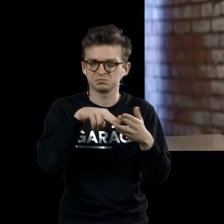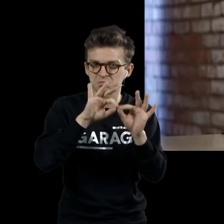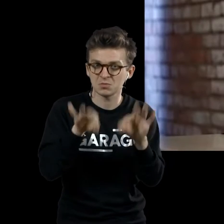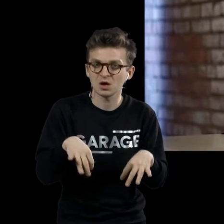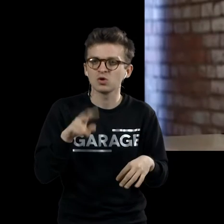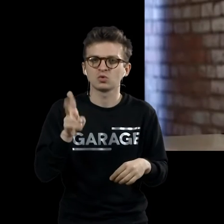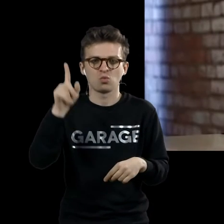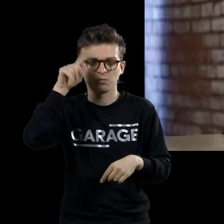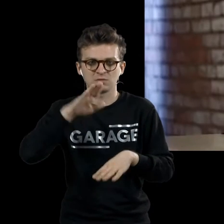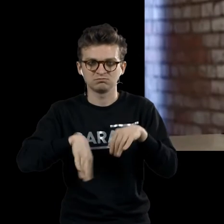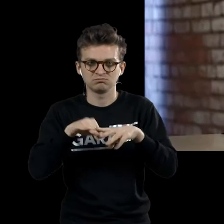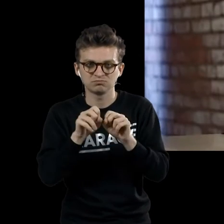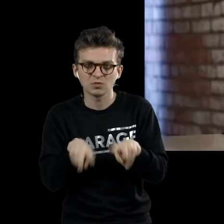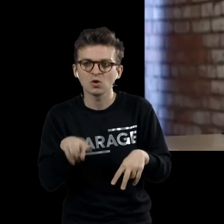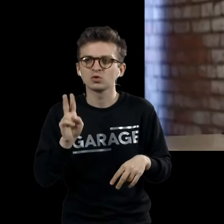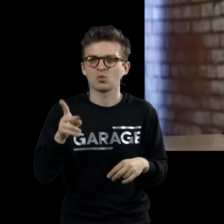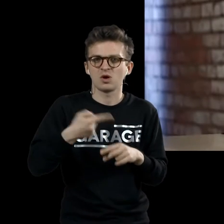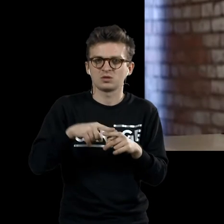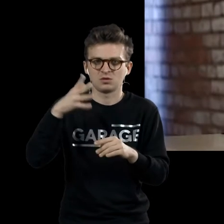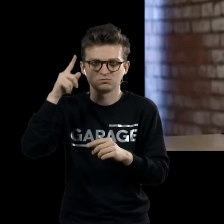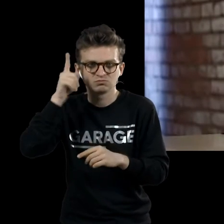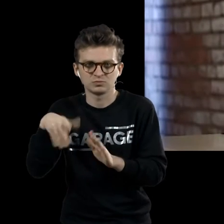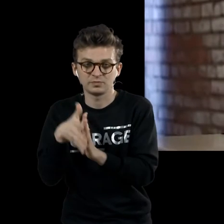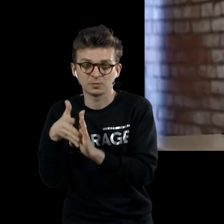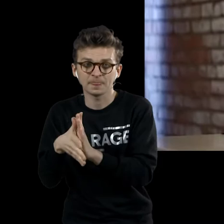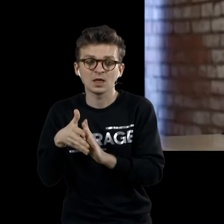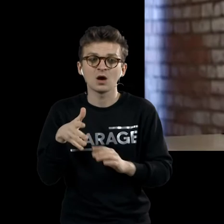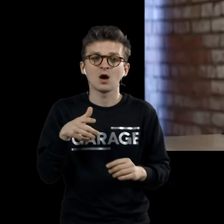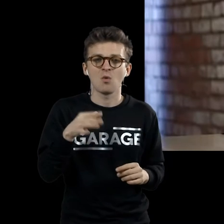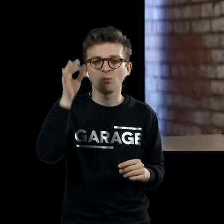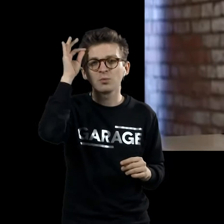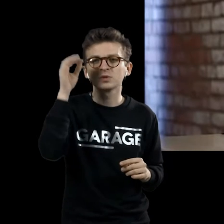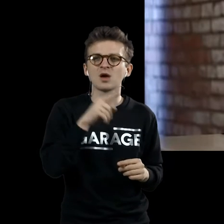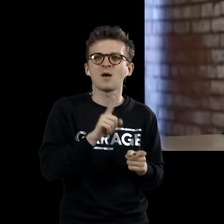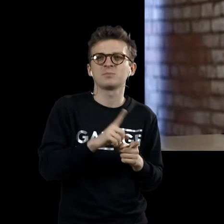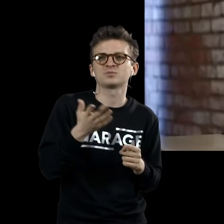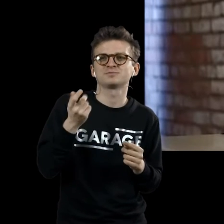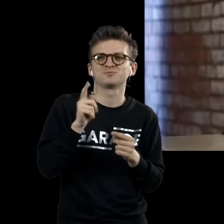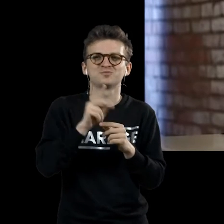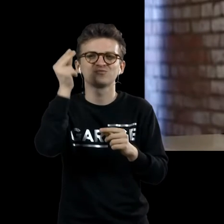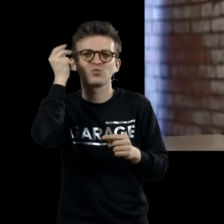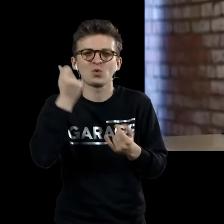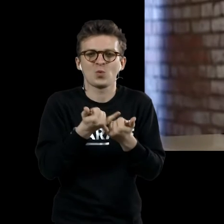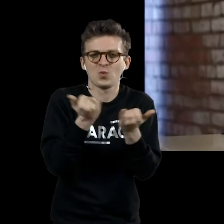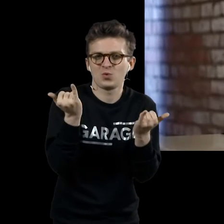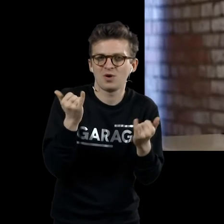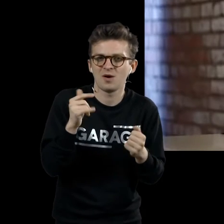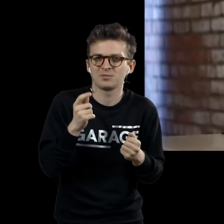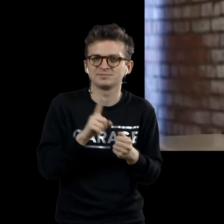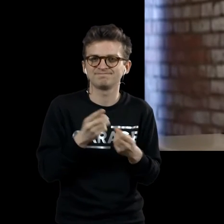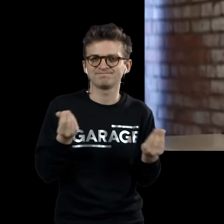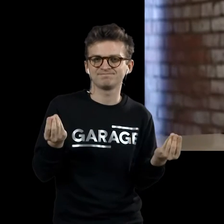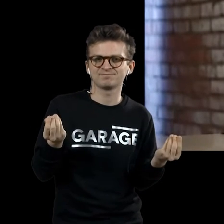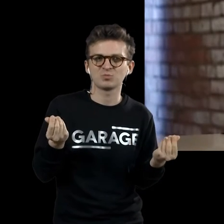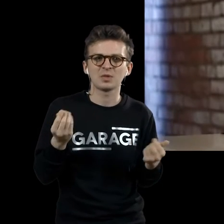ремеслом, обладающего маэстрией. Писал он, как вы помните, в такой нарочито, такой анахроничной щегольской